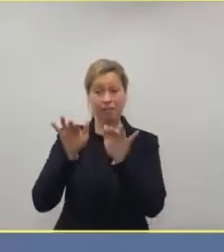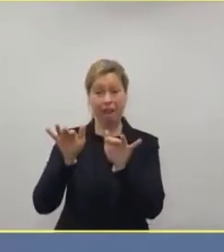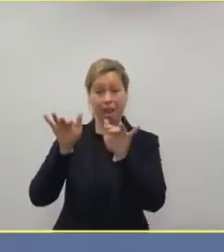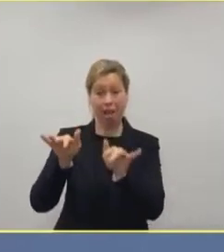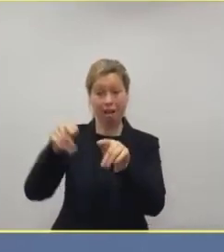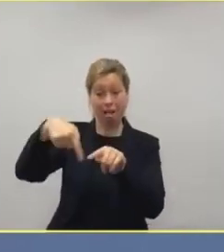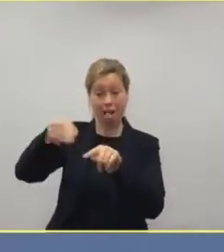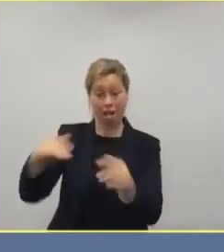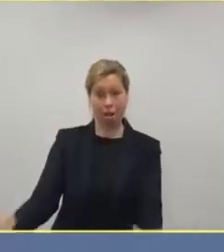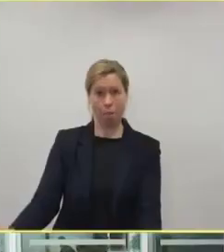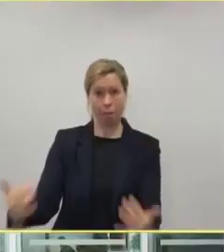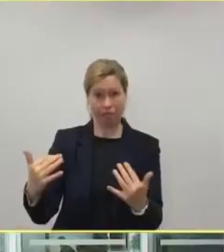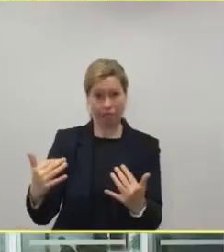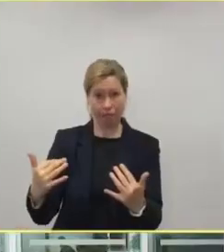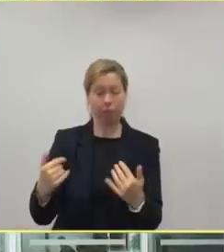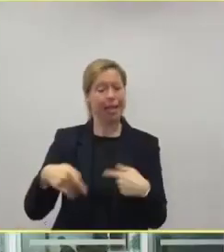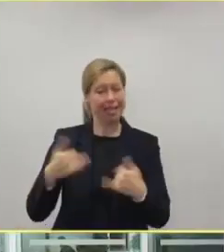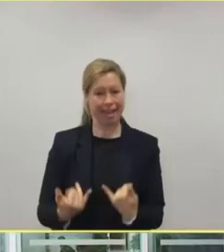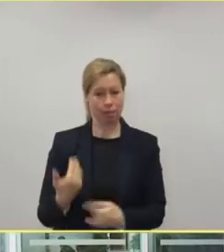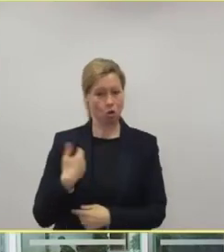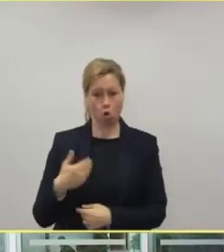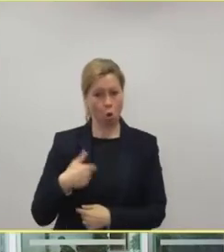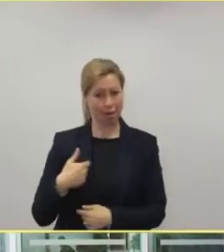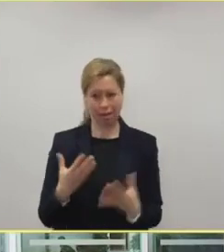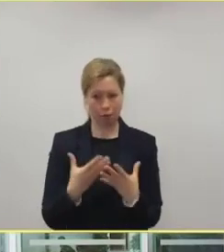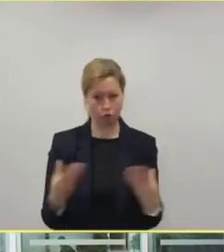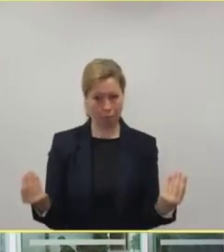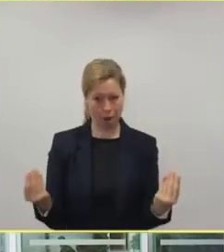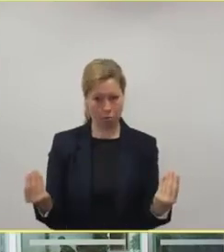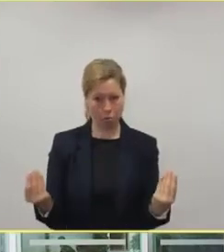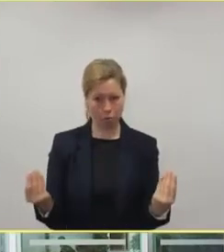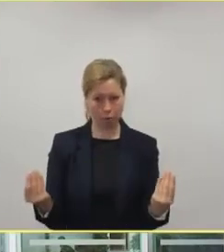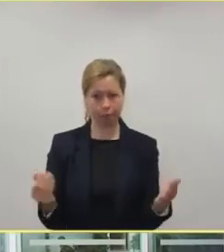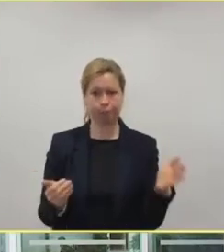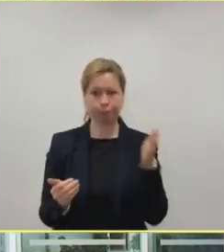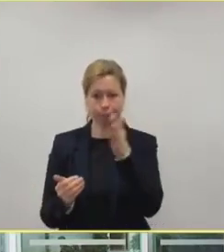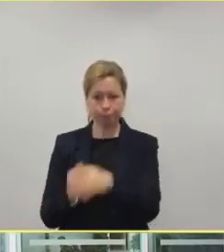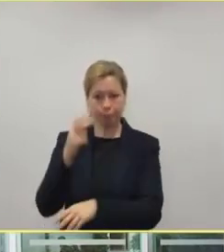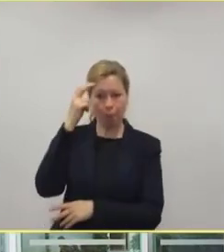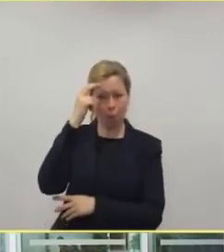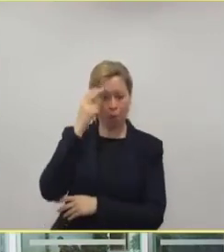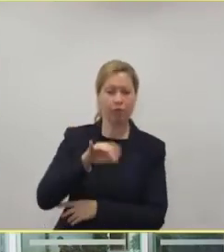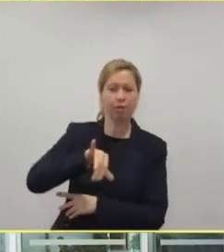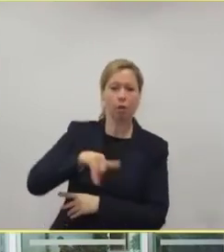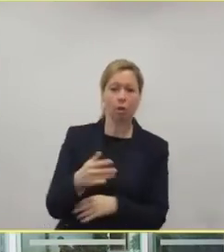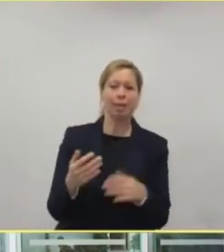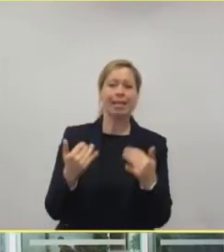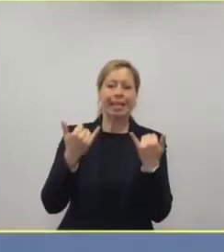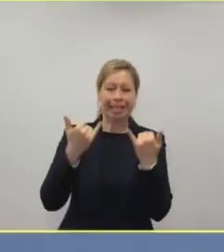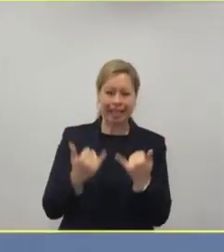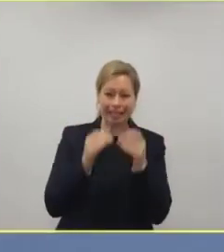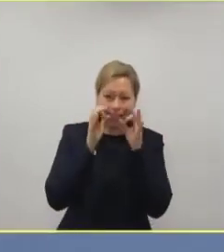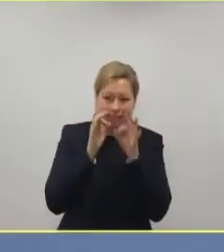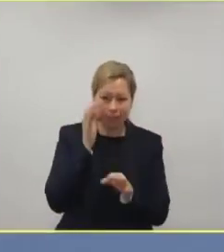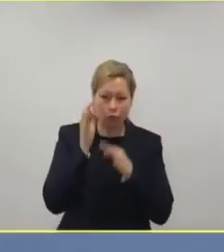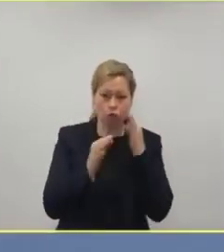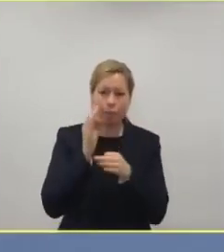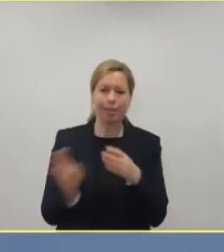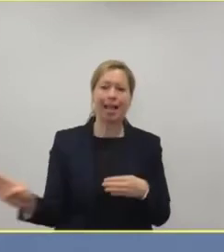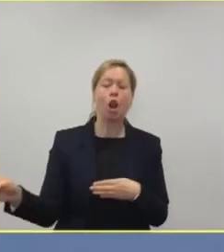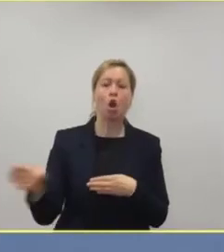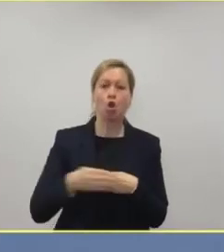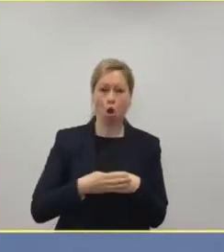Entspannung zurzeit. Die Aussage, dass ein Lockdown nichts gebracht hätte, dass es nicht bewiesen wird, das kann man, glaube ich,